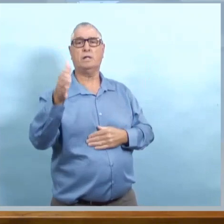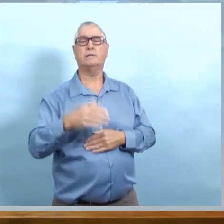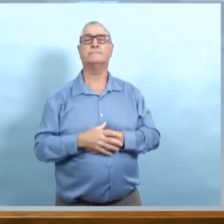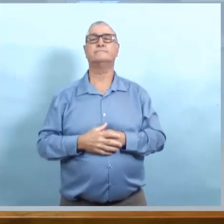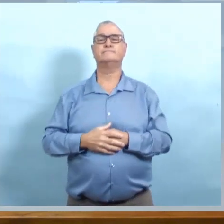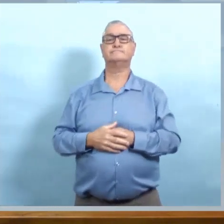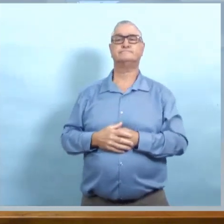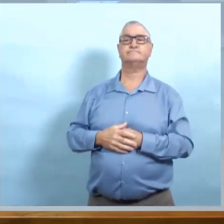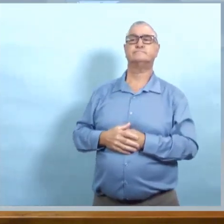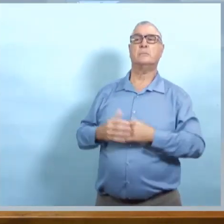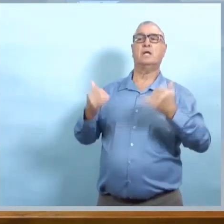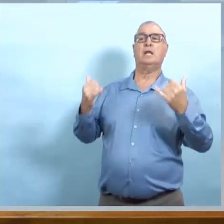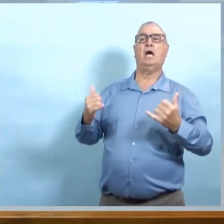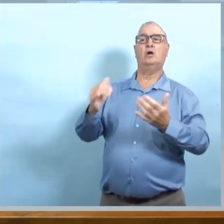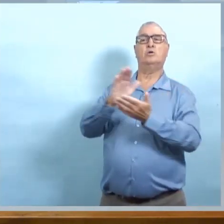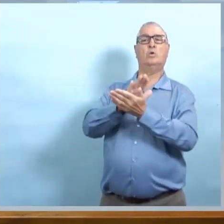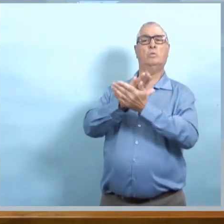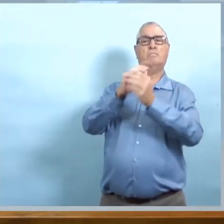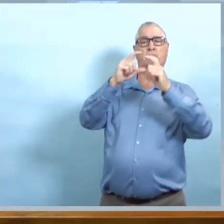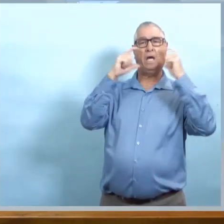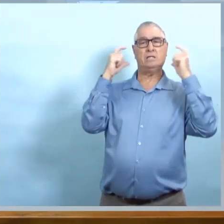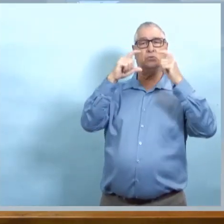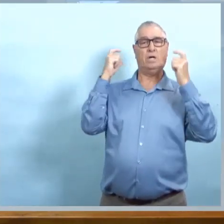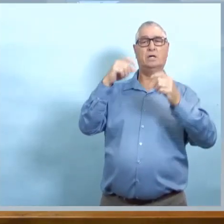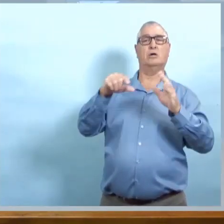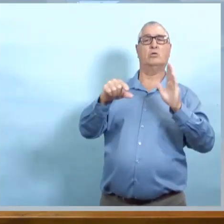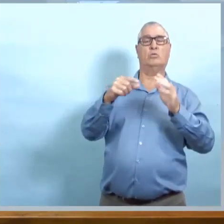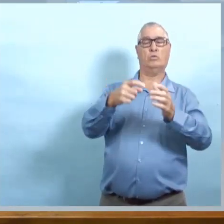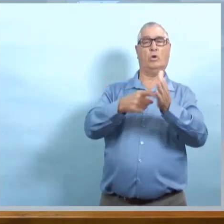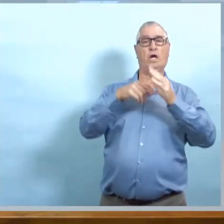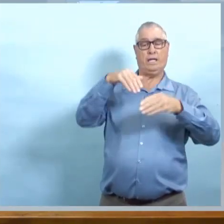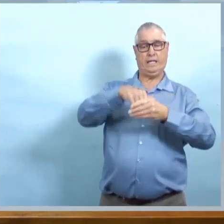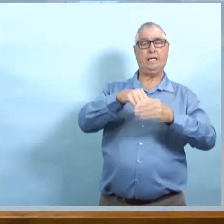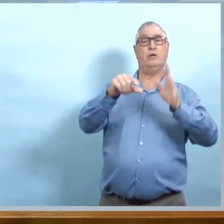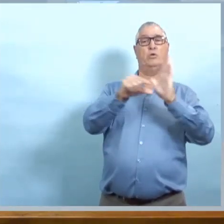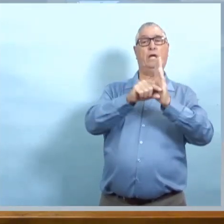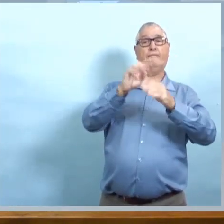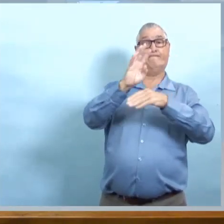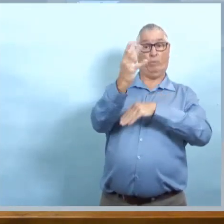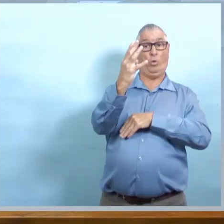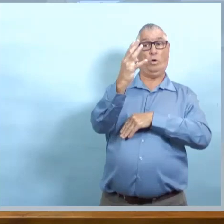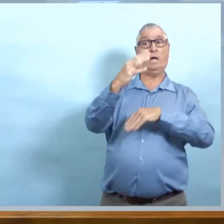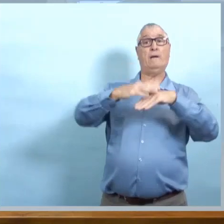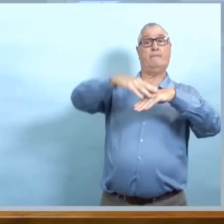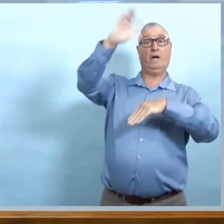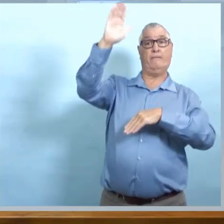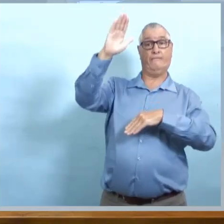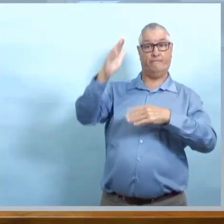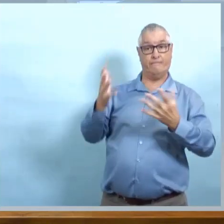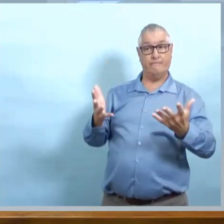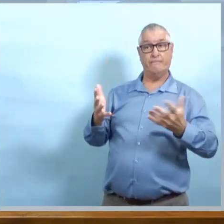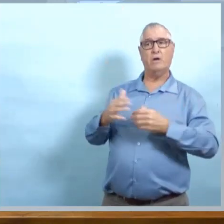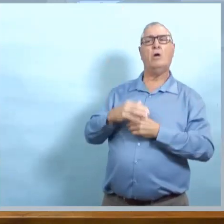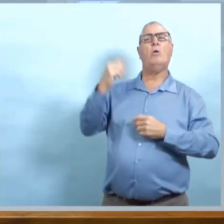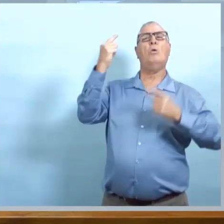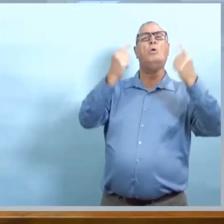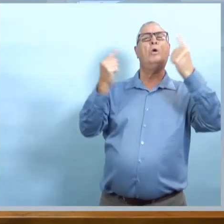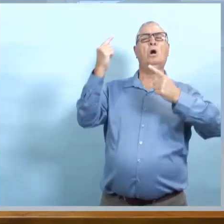questions, s'il croit qu'il a besoin de plus de réponses, certainement, nous nous sommes engagés à lui répondre. Docteur Roussin,